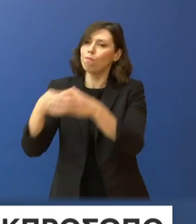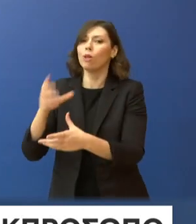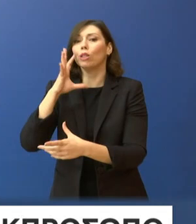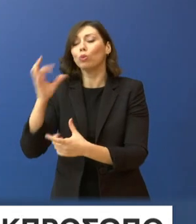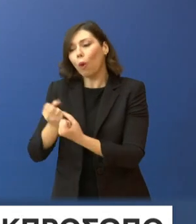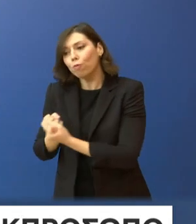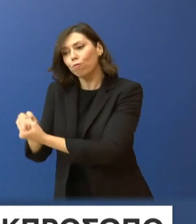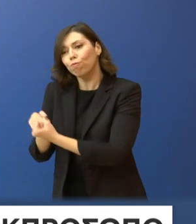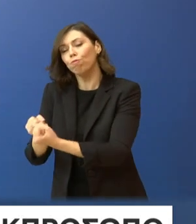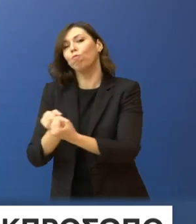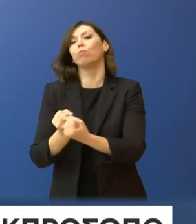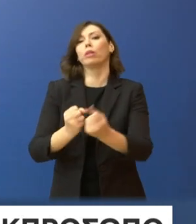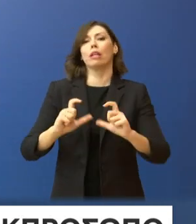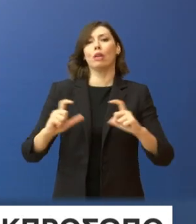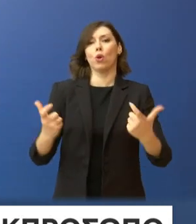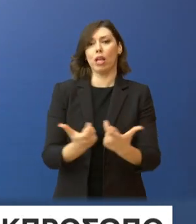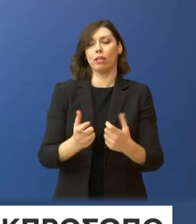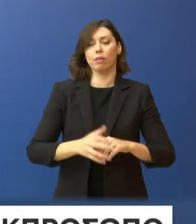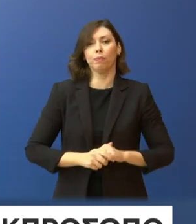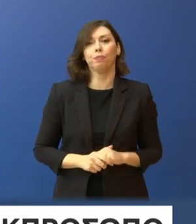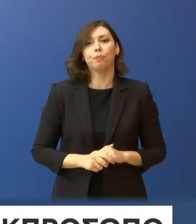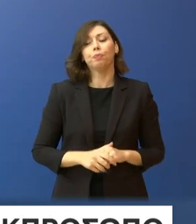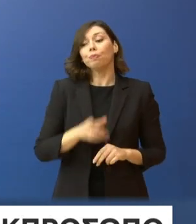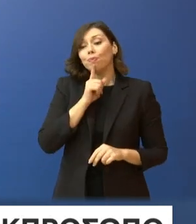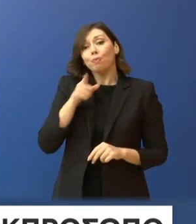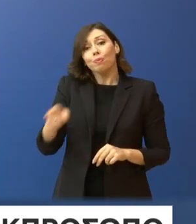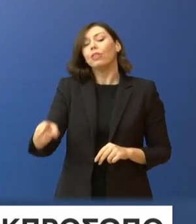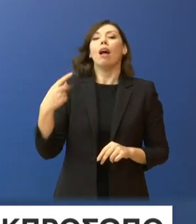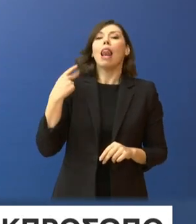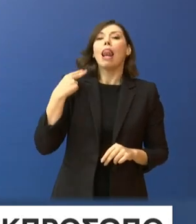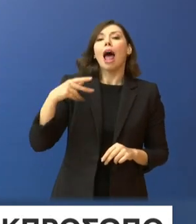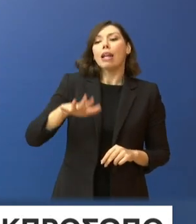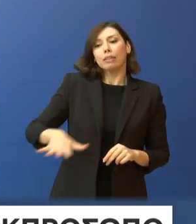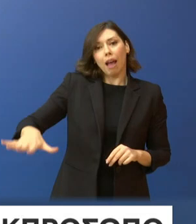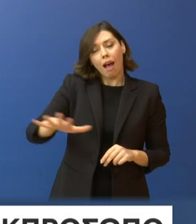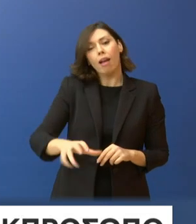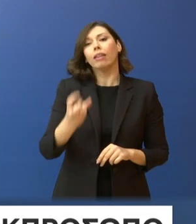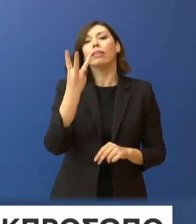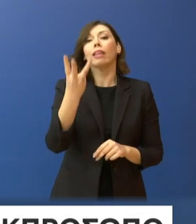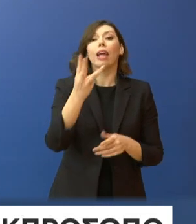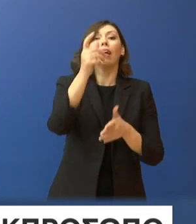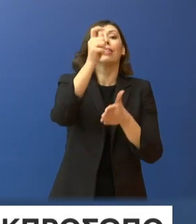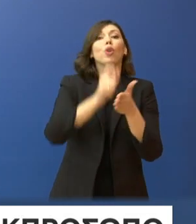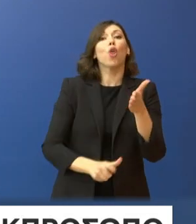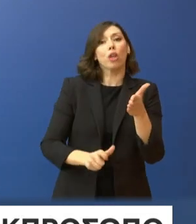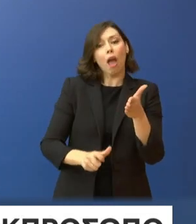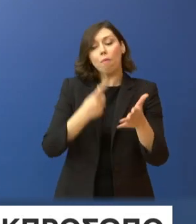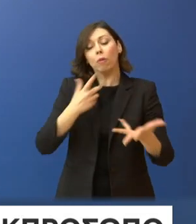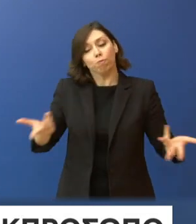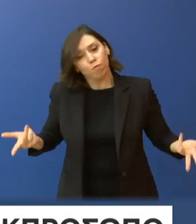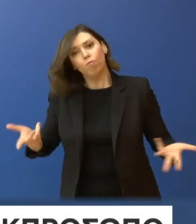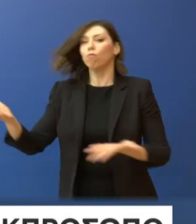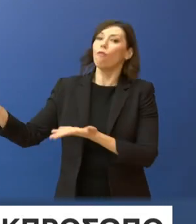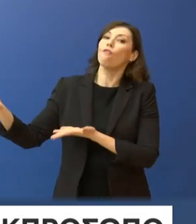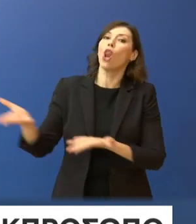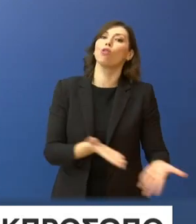Παράλληλα, διατέθηκαν τρία ξενοδοχές στη Λάρισα για την φιλοξενία για όσο χρειαστεί των συγγενών των θυμάτων. Να